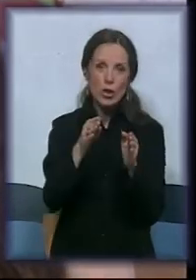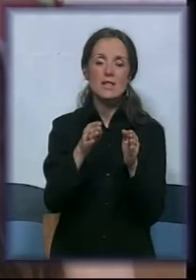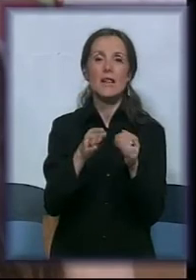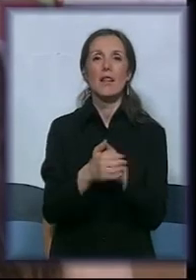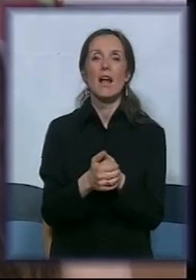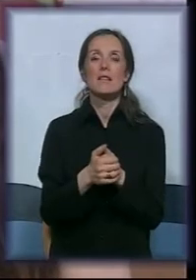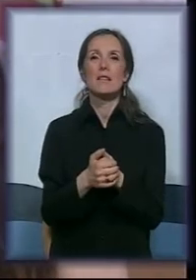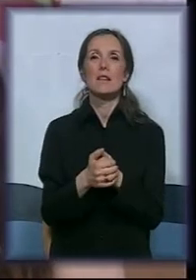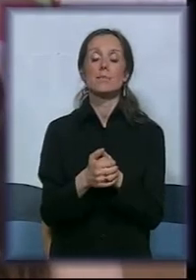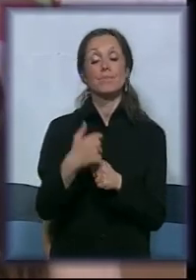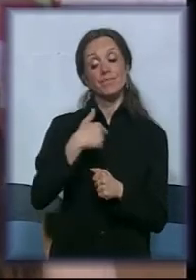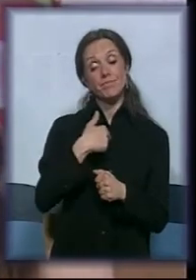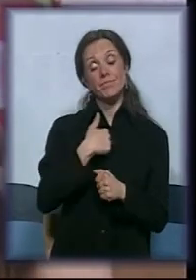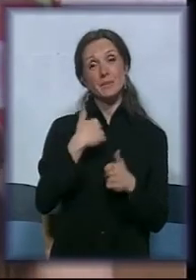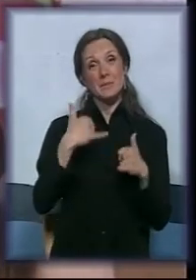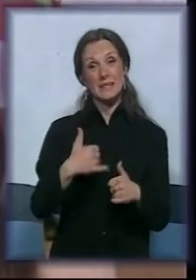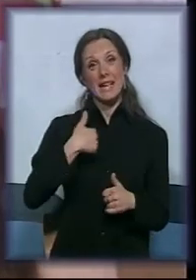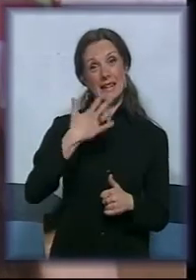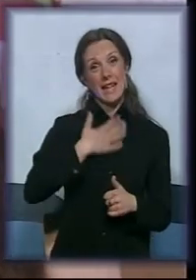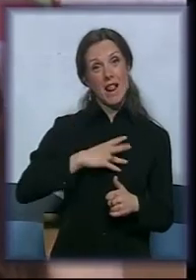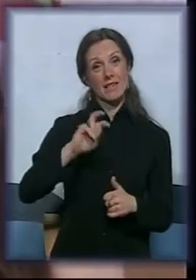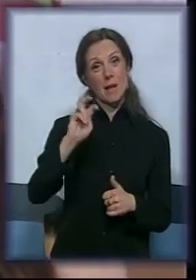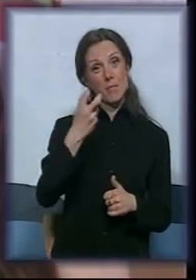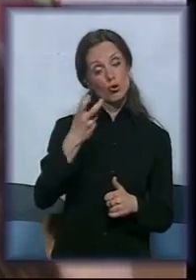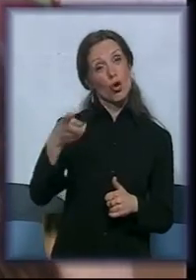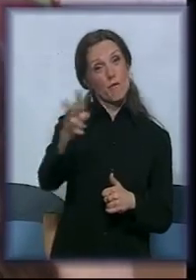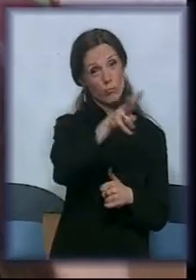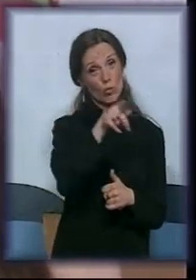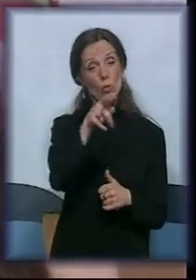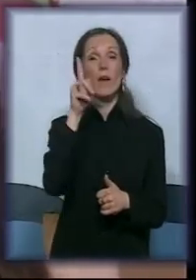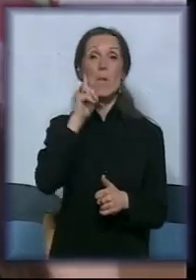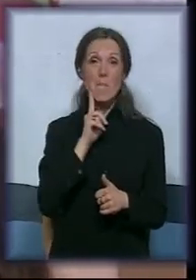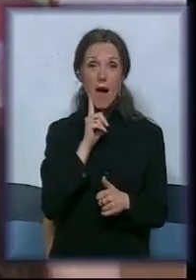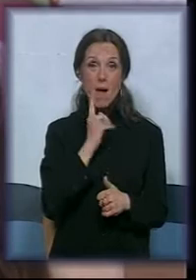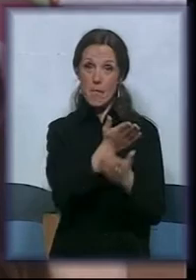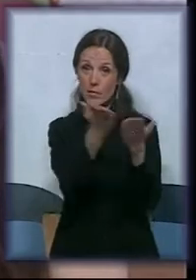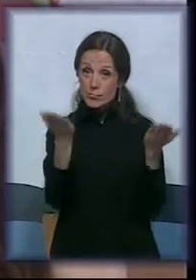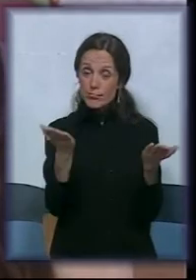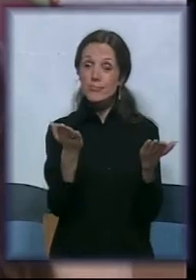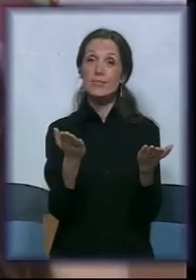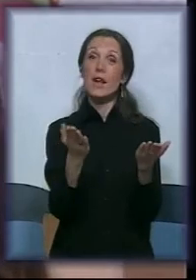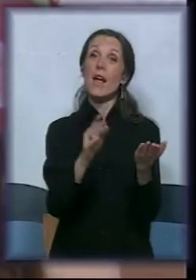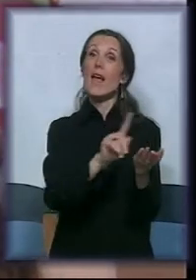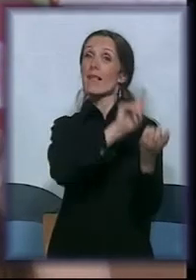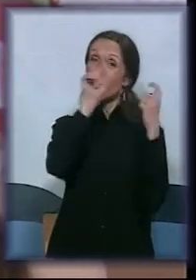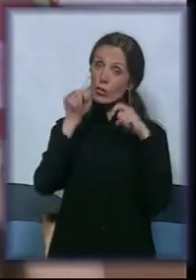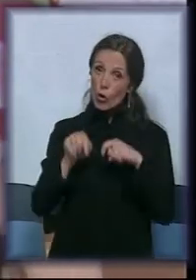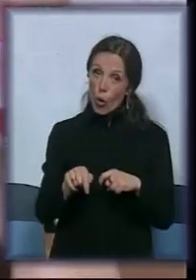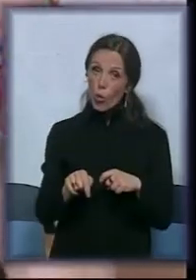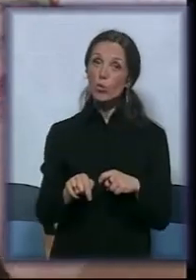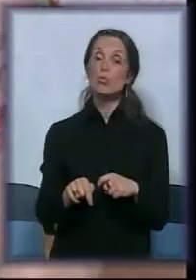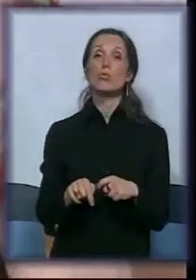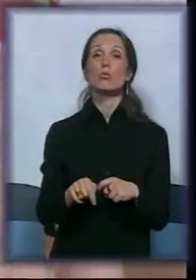Ja bih sad tela da pozovem ostele mame, da dođu, da se opozovu, da